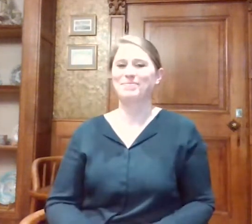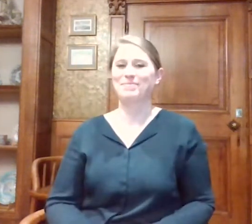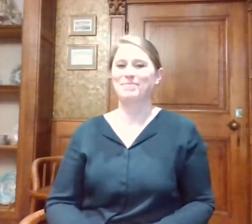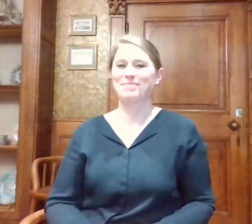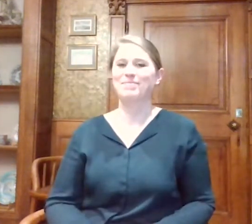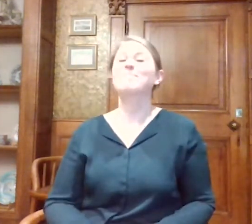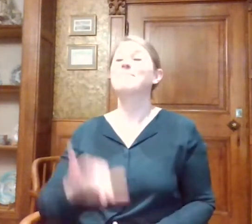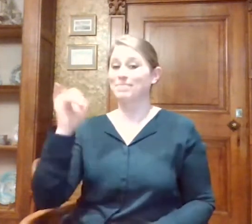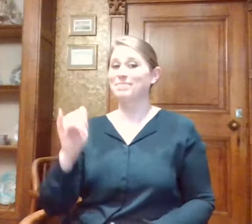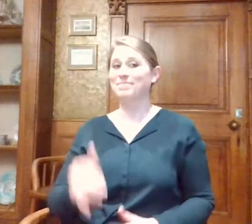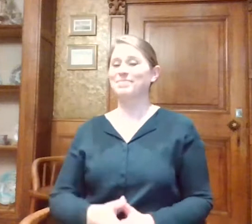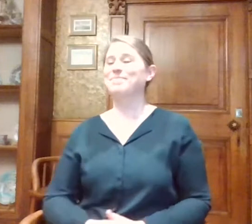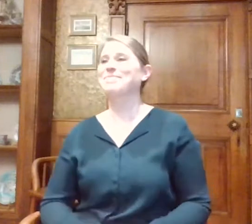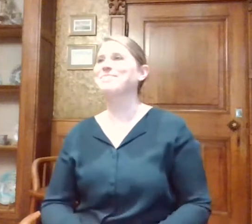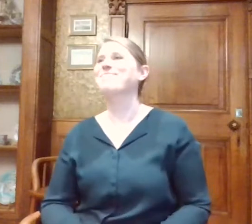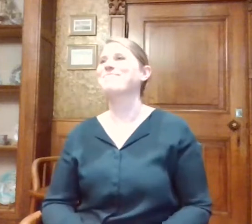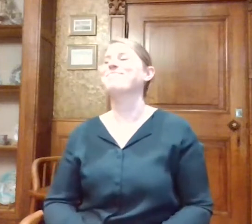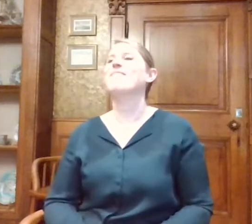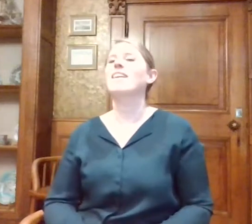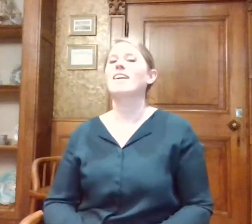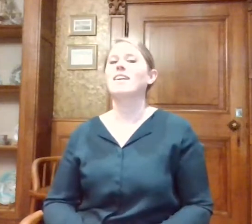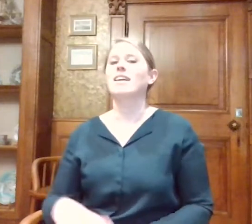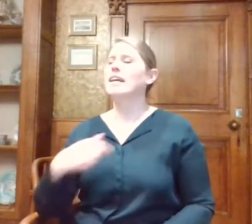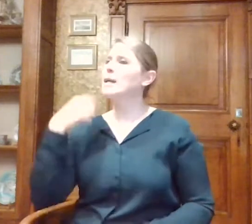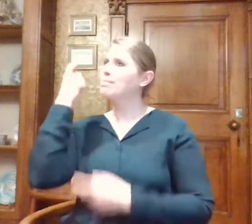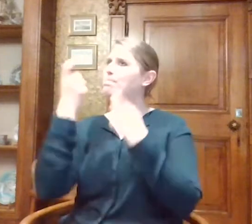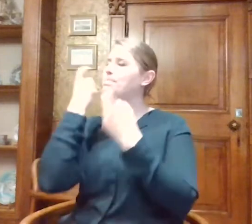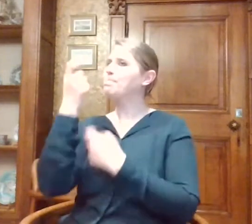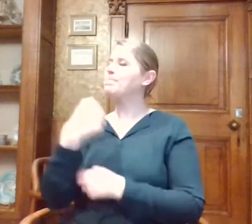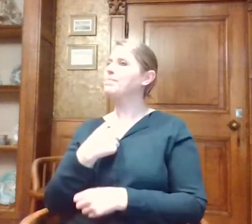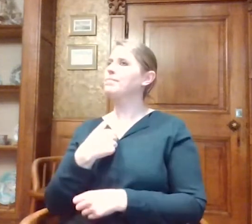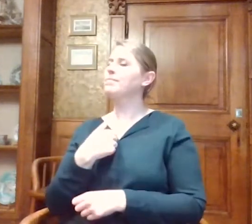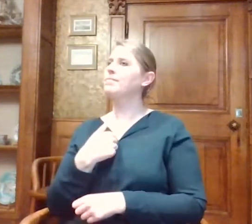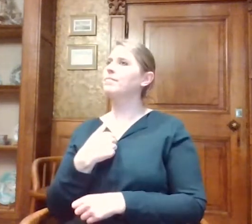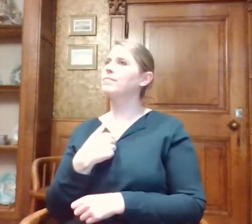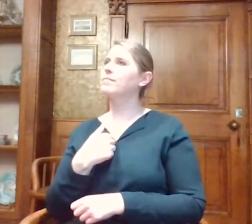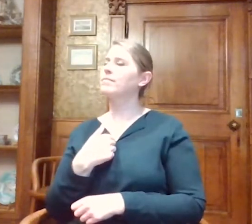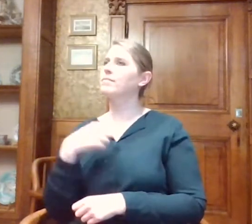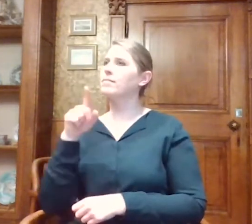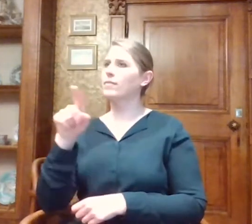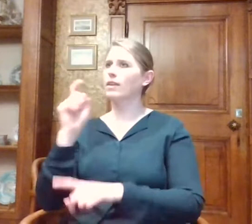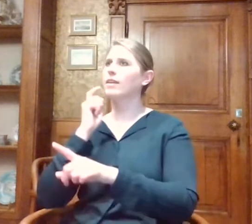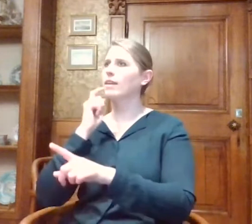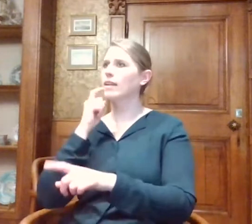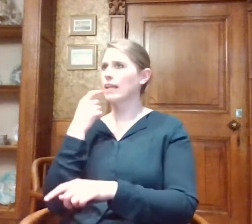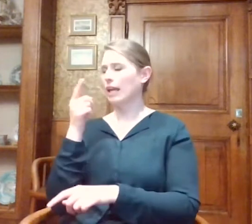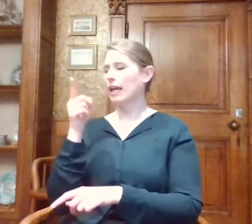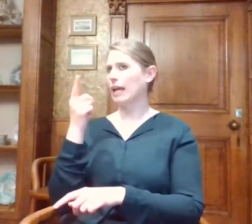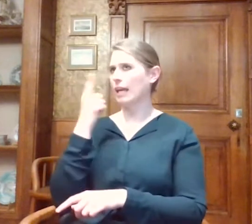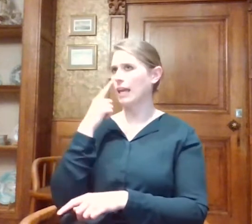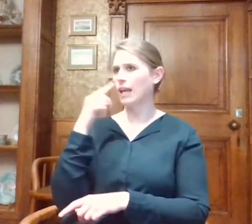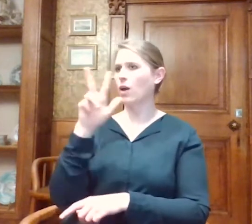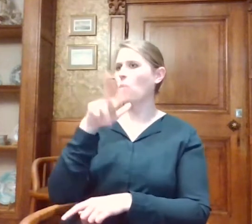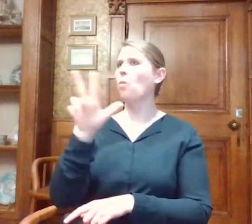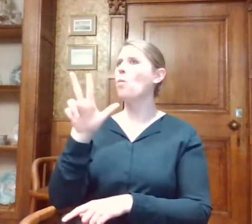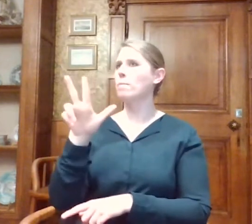Is het goed? Ja. Wel, ik vroeg me gelijk af. Waren dat dan Gerrie eigenlijk gaan kijken of welke website dat